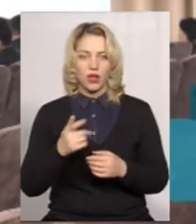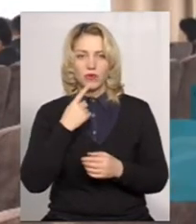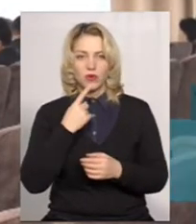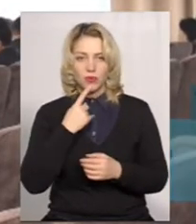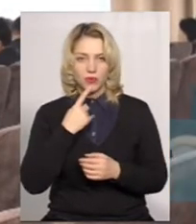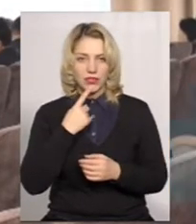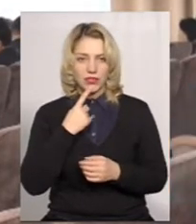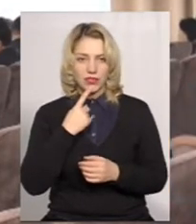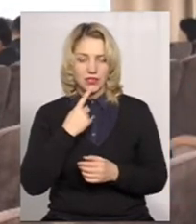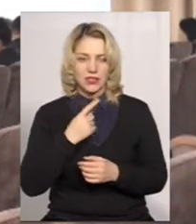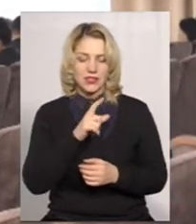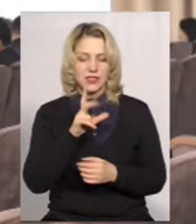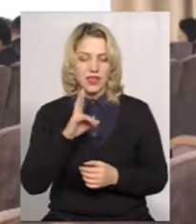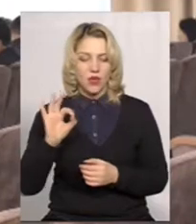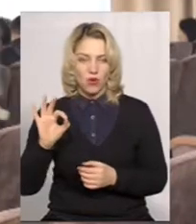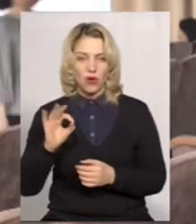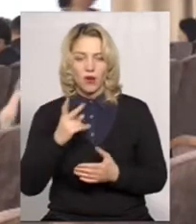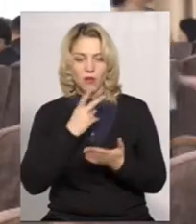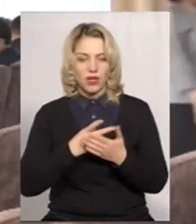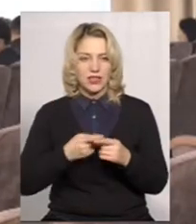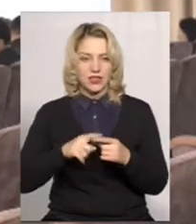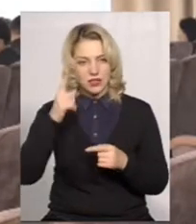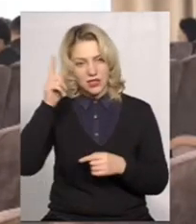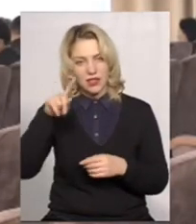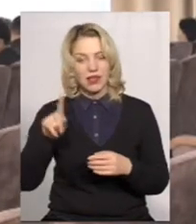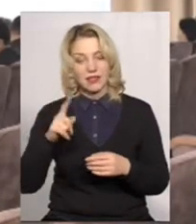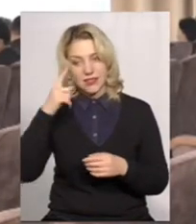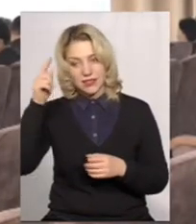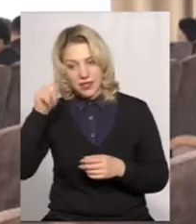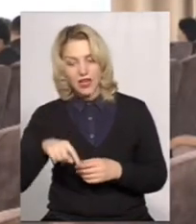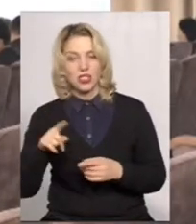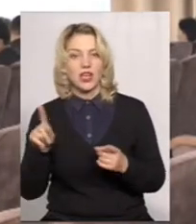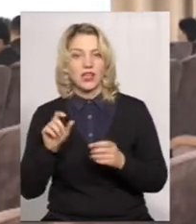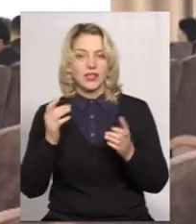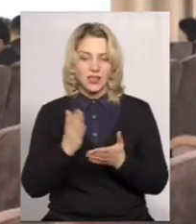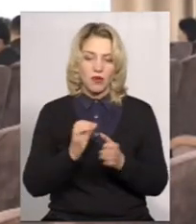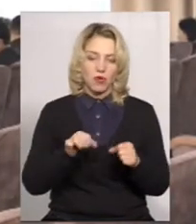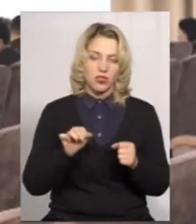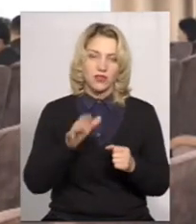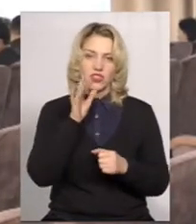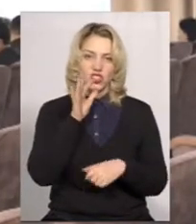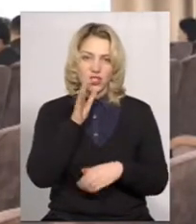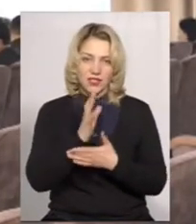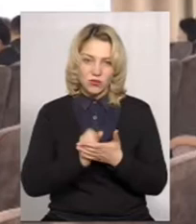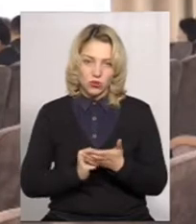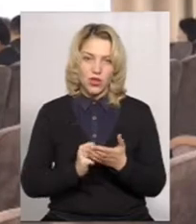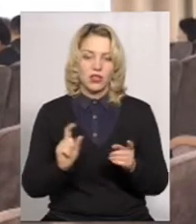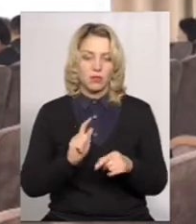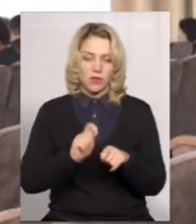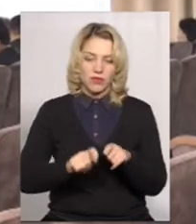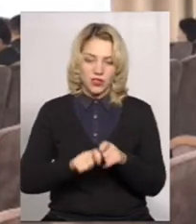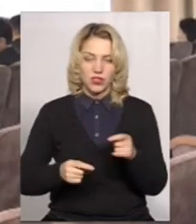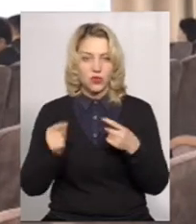ЗНО показати ті знання, які ти знаєш. І є можливість ще часу перевірити або